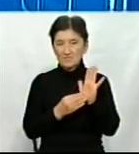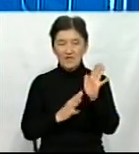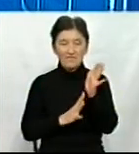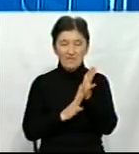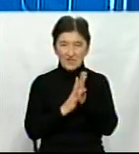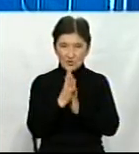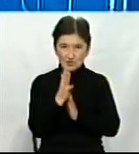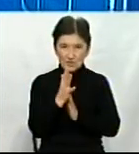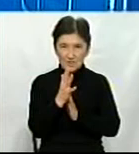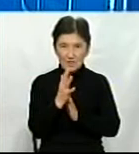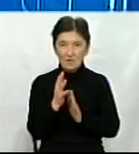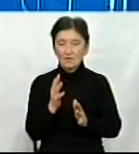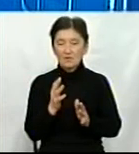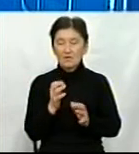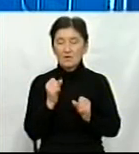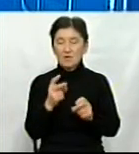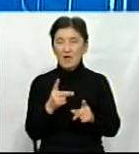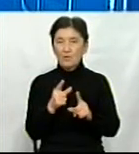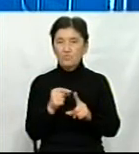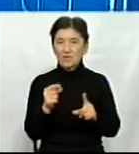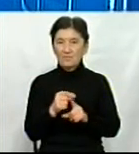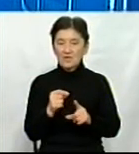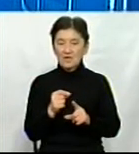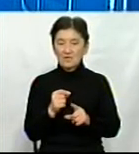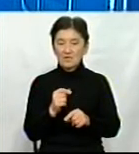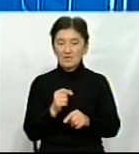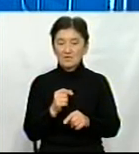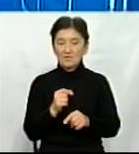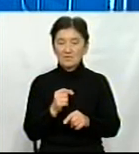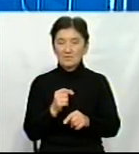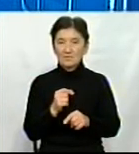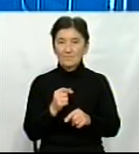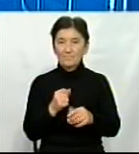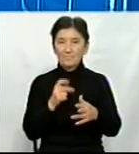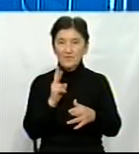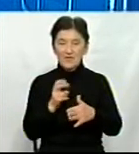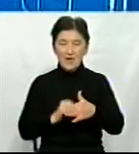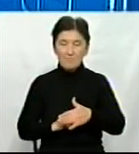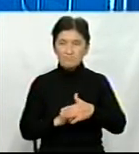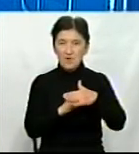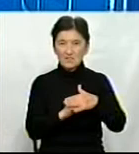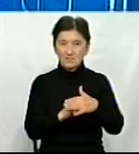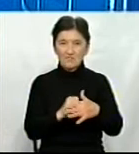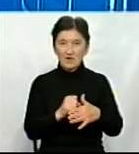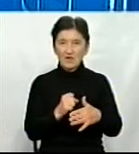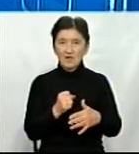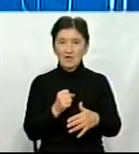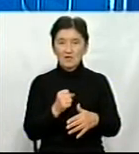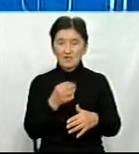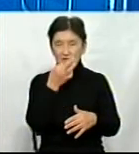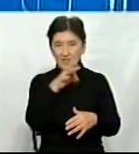насінневого матеріалу, як правило, високорепродуктивні, тобто до базове-базове насіння, або, кажуть, супереліта, еліта.